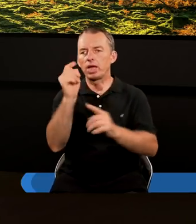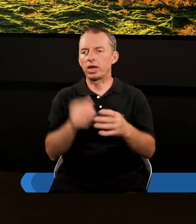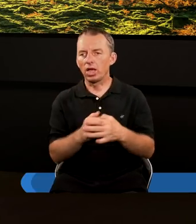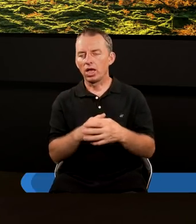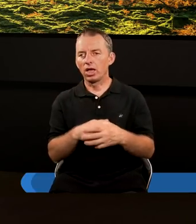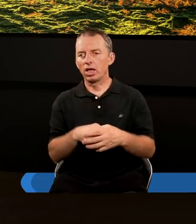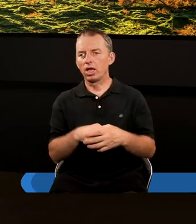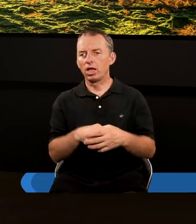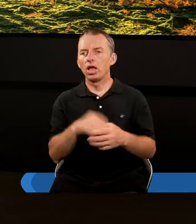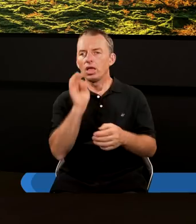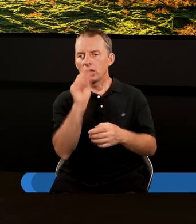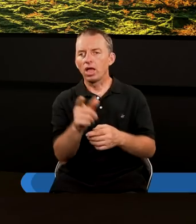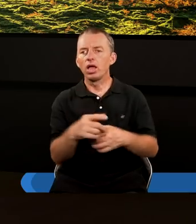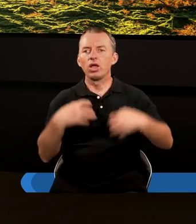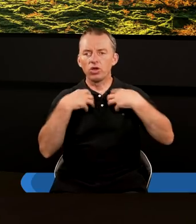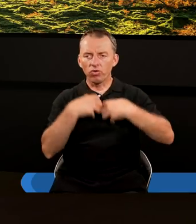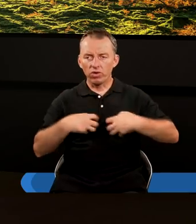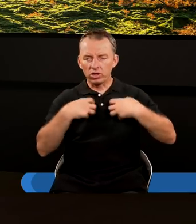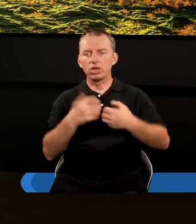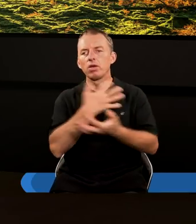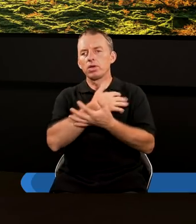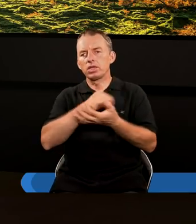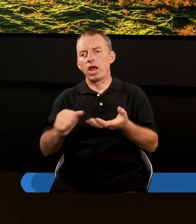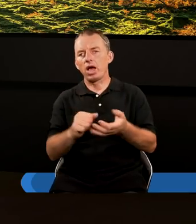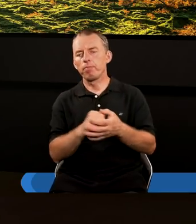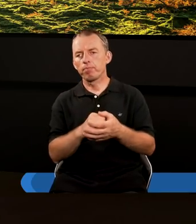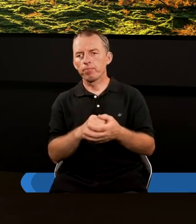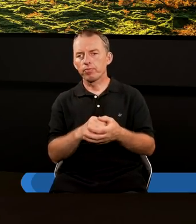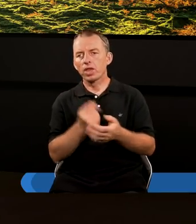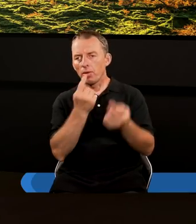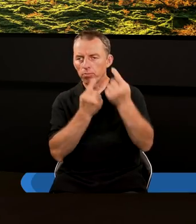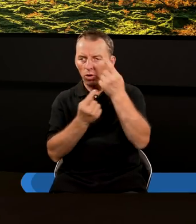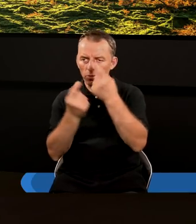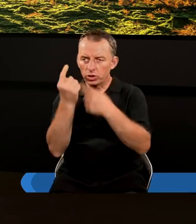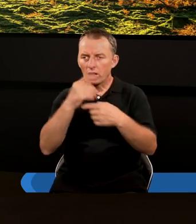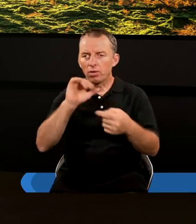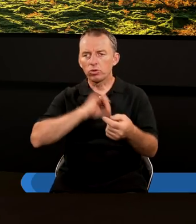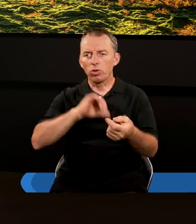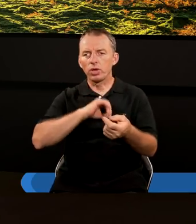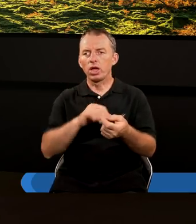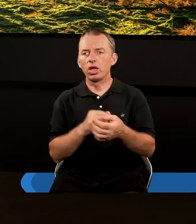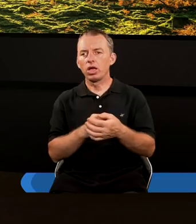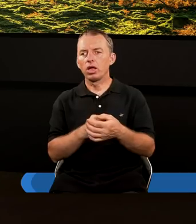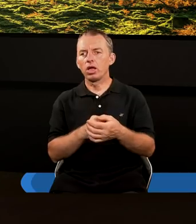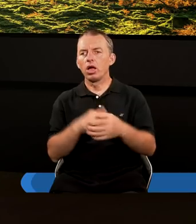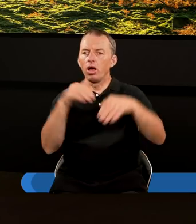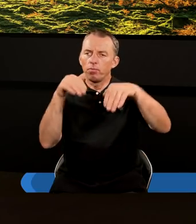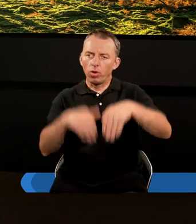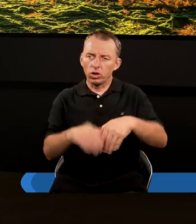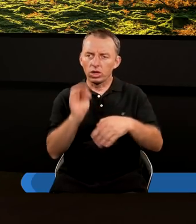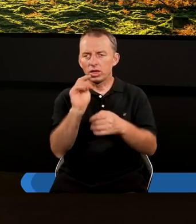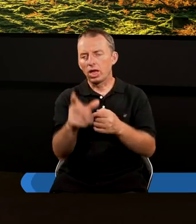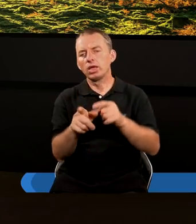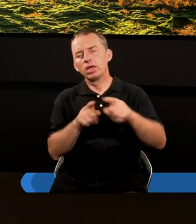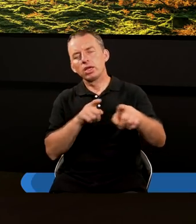Tak, jakimś takim zwierzęcym strachem. I tak pomyślałem sobie, może to taki